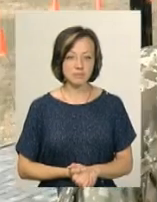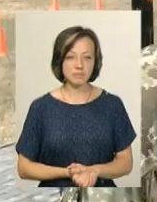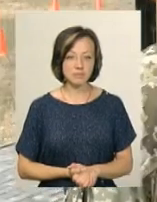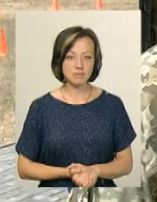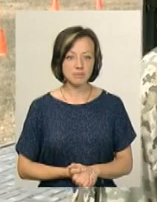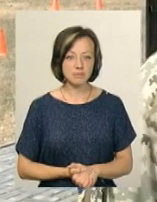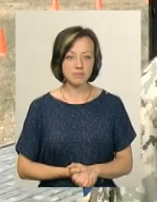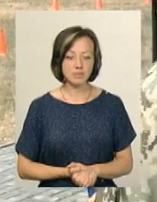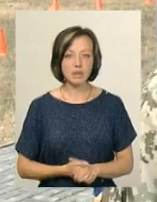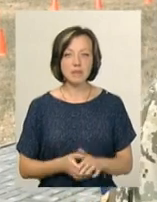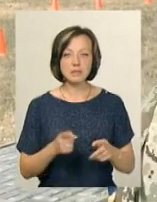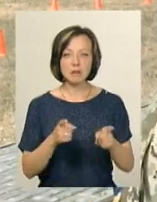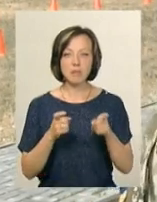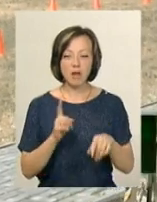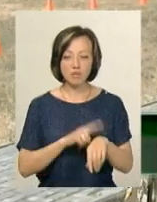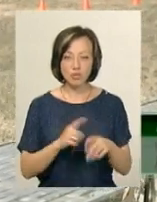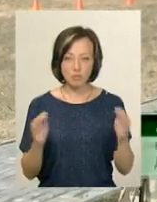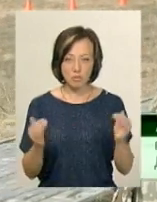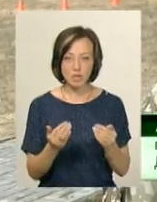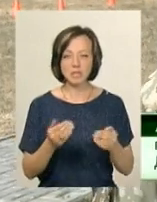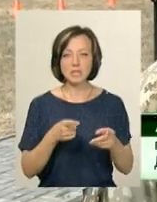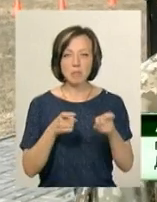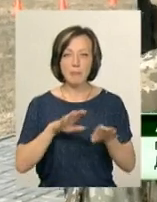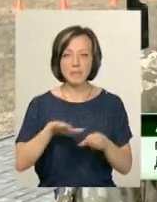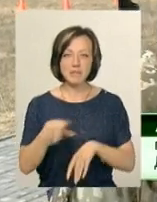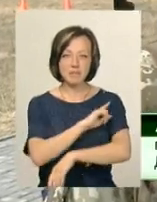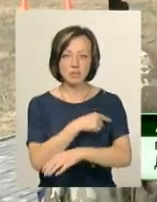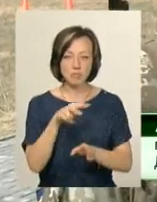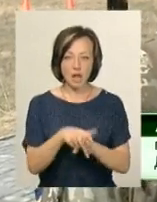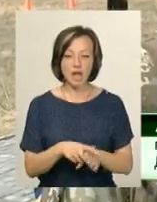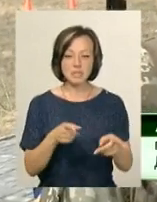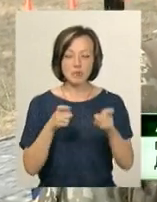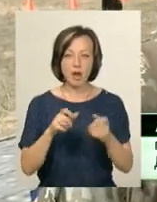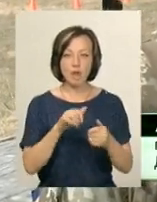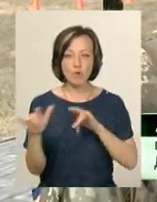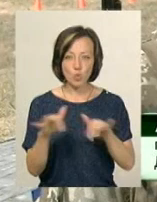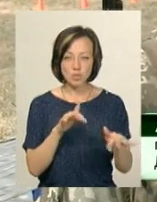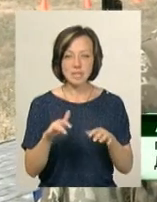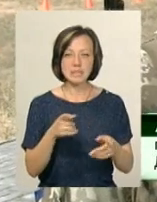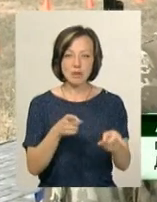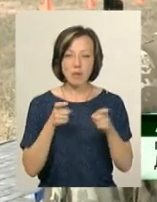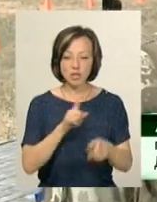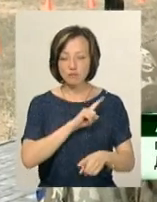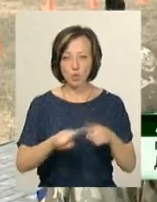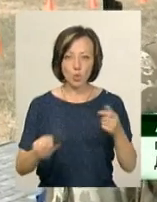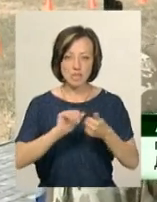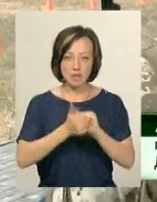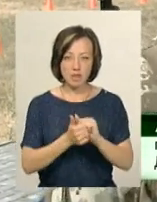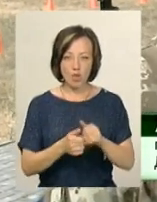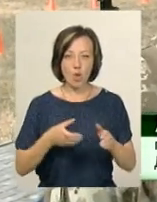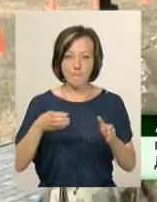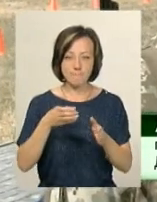Стрільба з обмеженням часу, стрільба після фізичного навантаження, стрільба в Русі, стрільба швидкою заміною магазину. Тобто це дійсно вправи, які